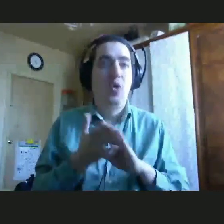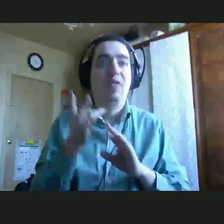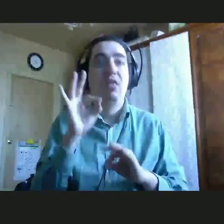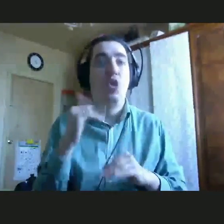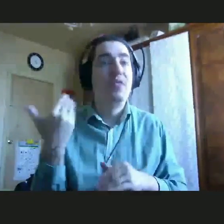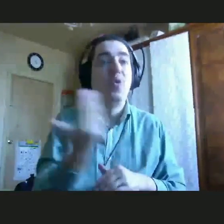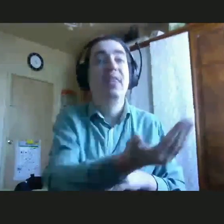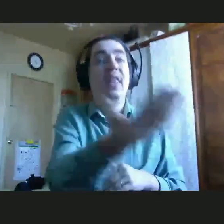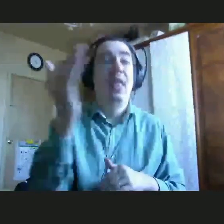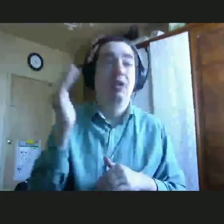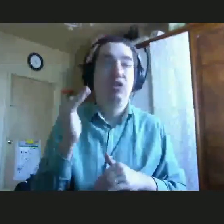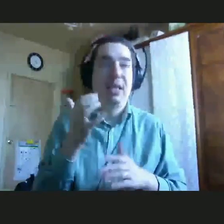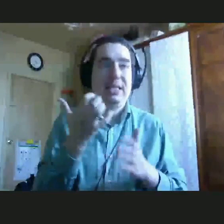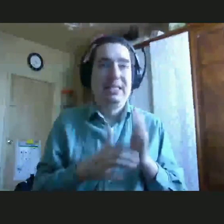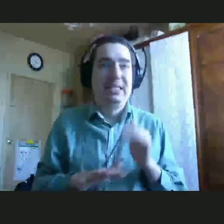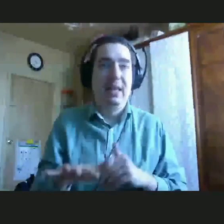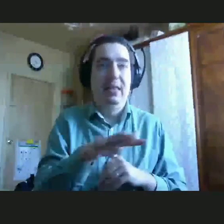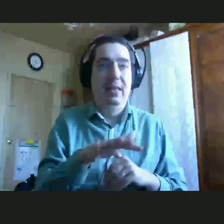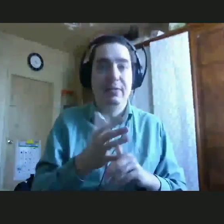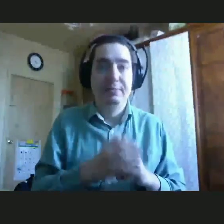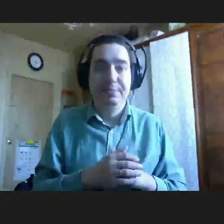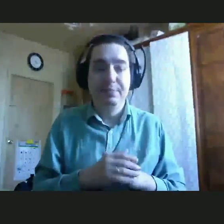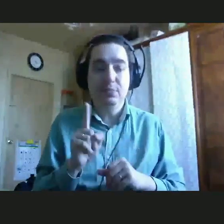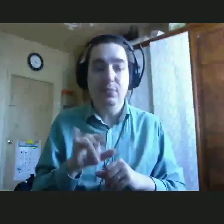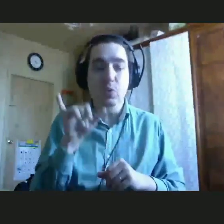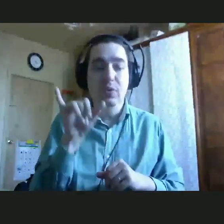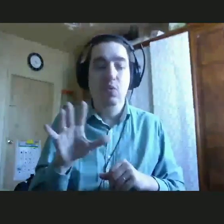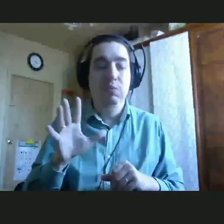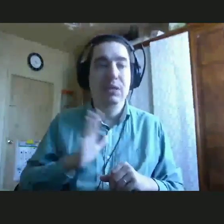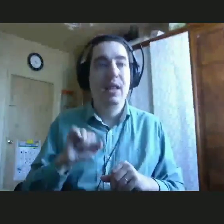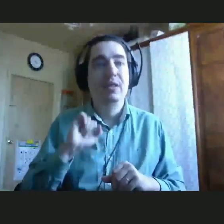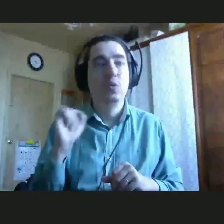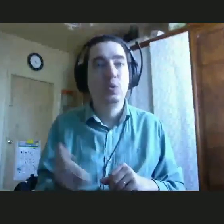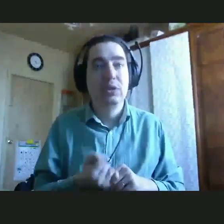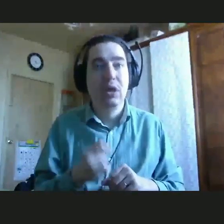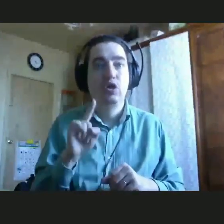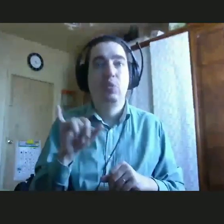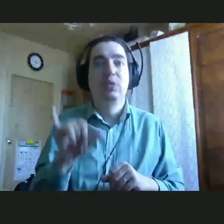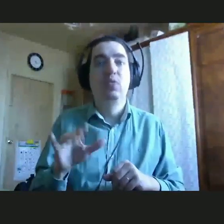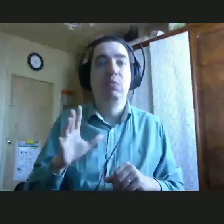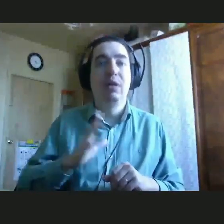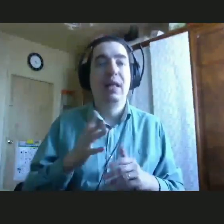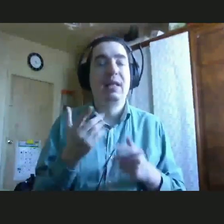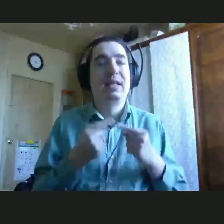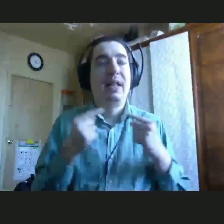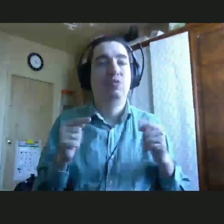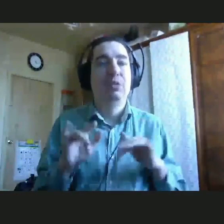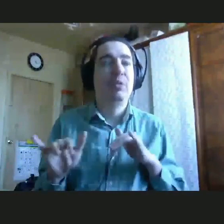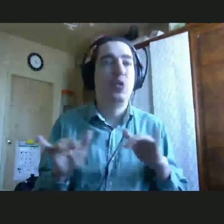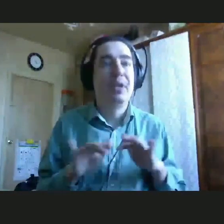общался со сверстниками, чтобы он посещал школу, чтобы у него были друзья, чтобы он участвовал в различных мероприятиях,